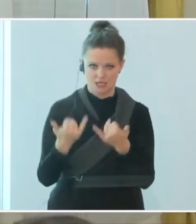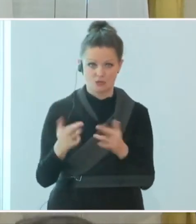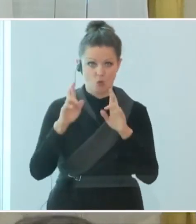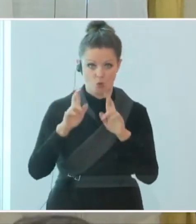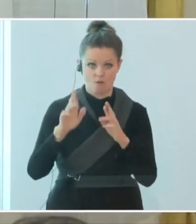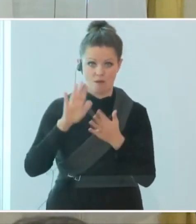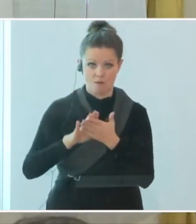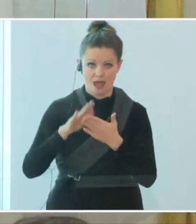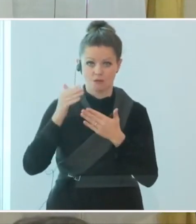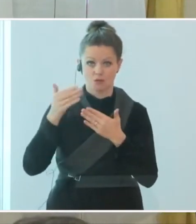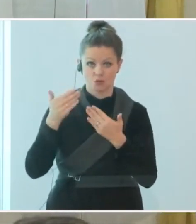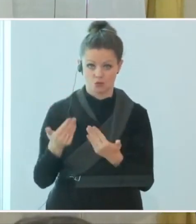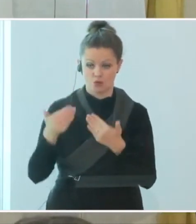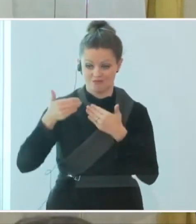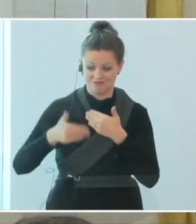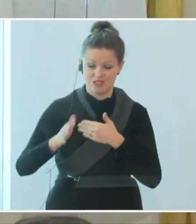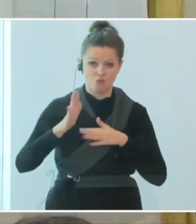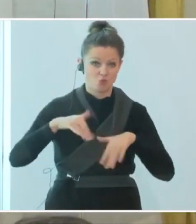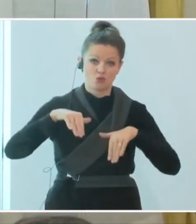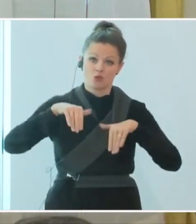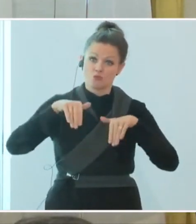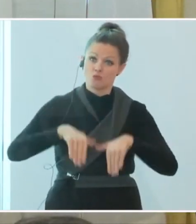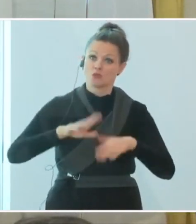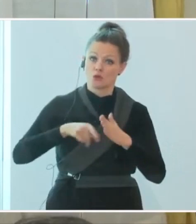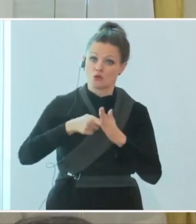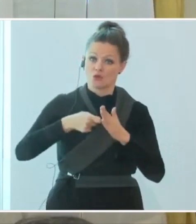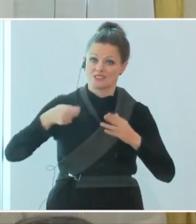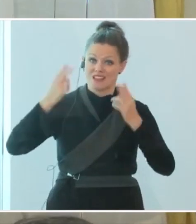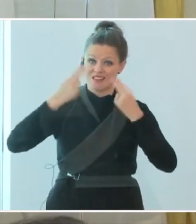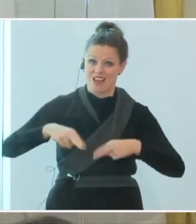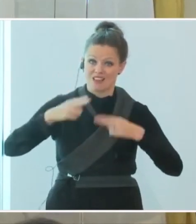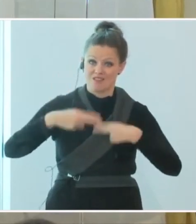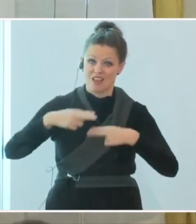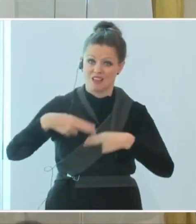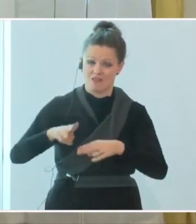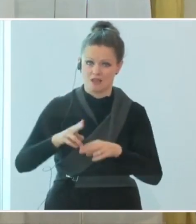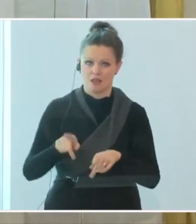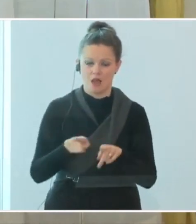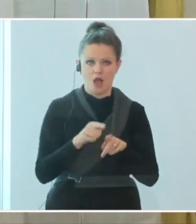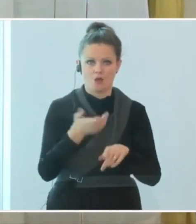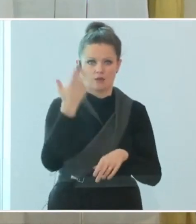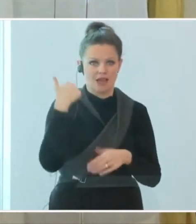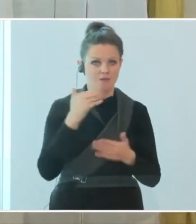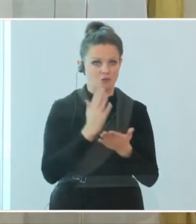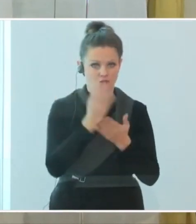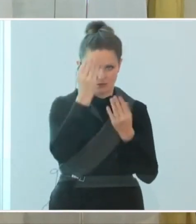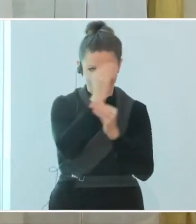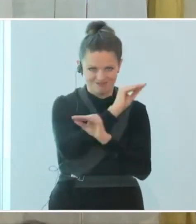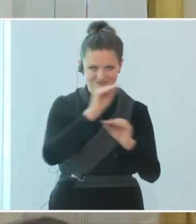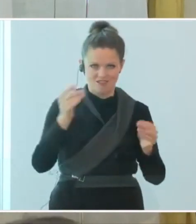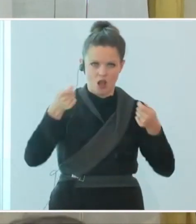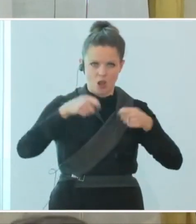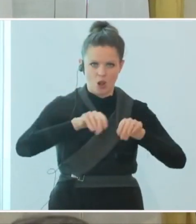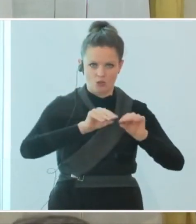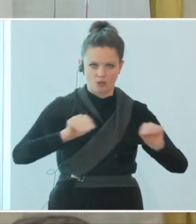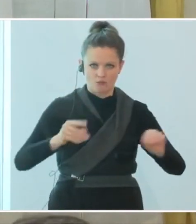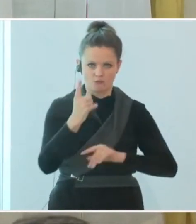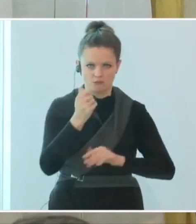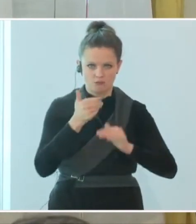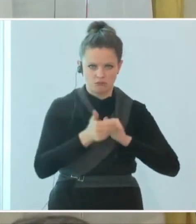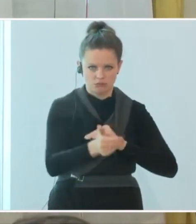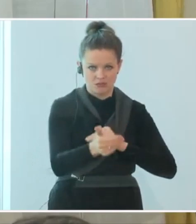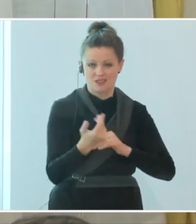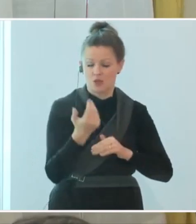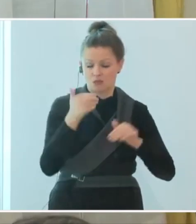bleibt so. Wir müssen da aber konsequent weiterarbeiten. Zweitens, habe Ihnen damals, als wir den Lockdown gestartet haben,